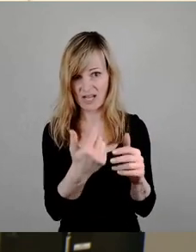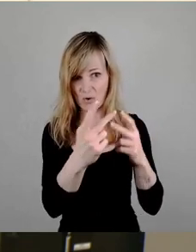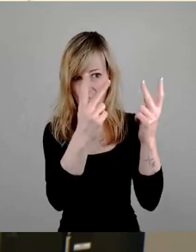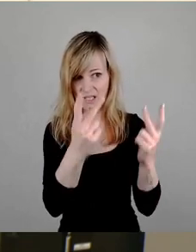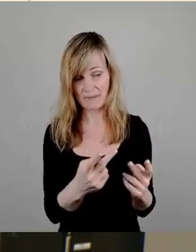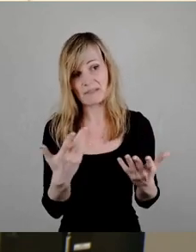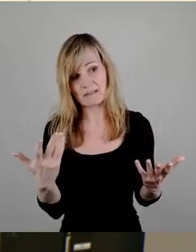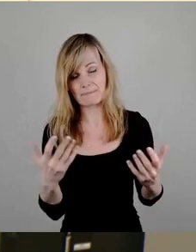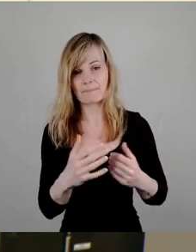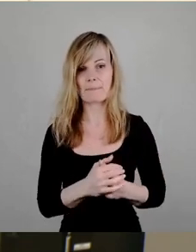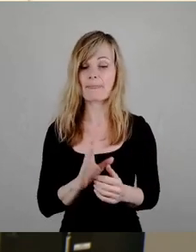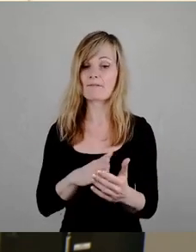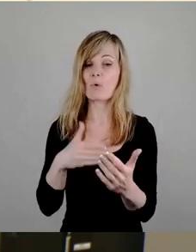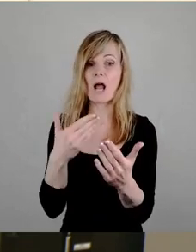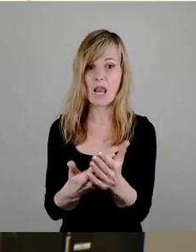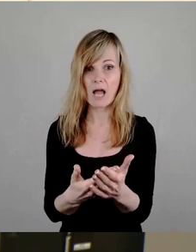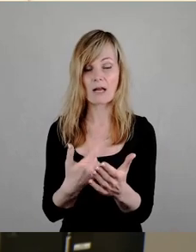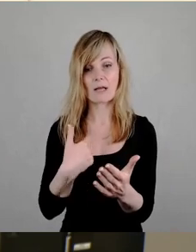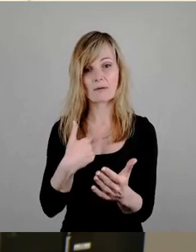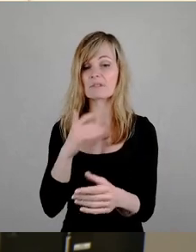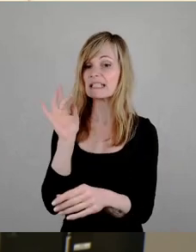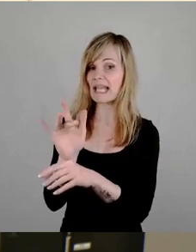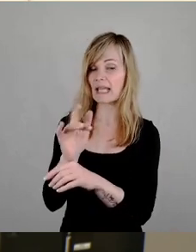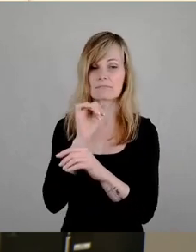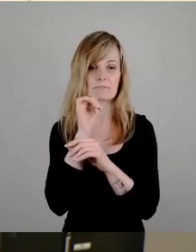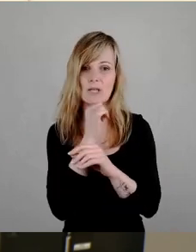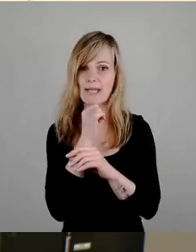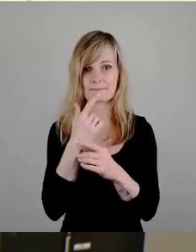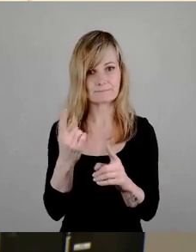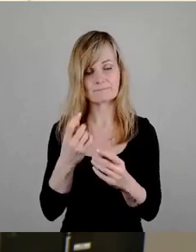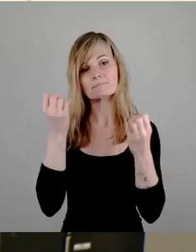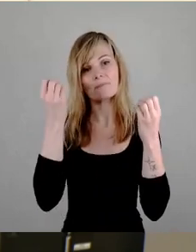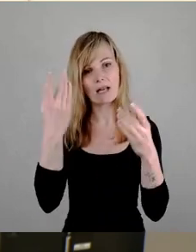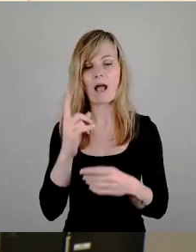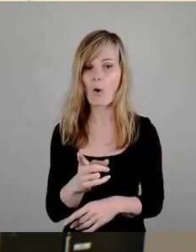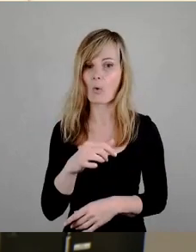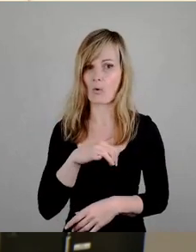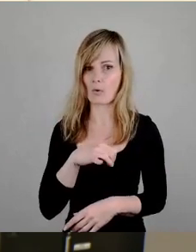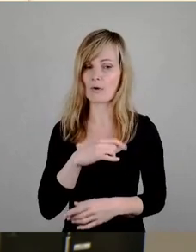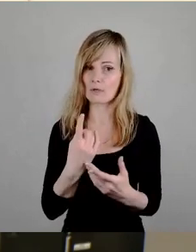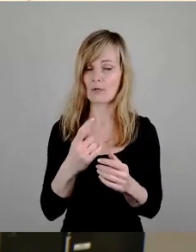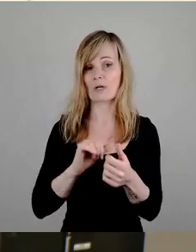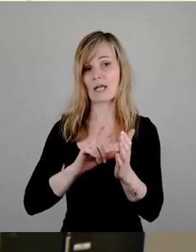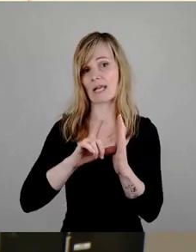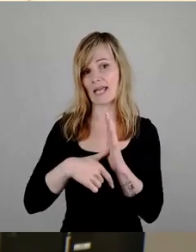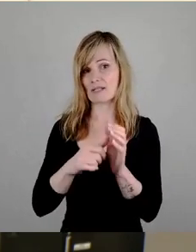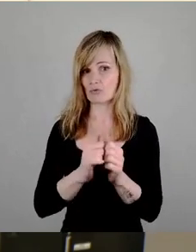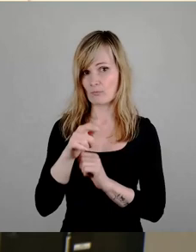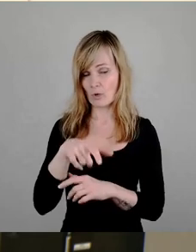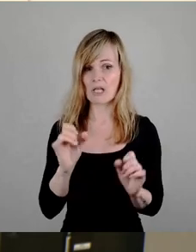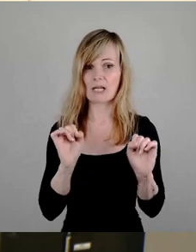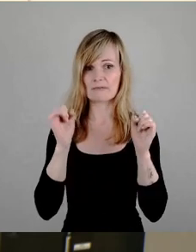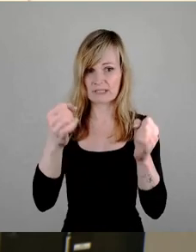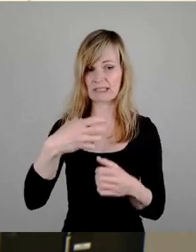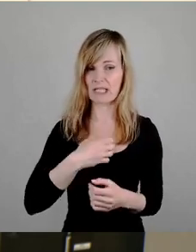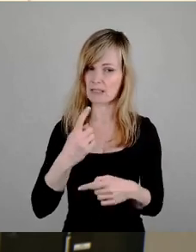Vorlage nicht entgegenstellen Natürlich haben wir auch Interesse daran Dass leistungssportliche Aktivitäten in Dresden laufen